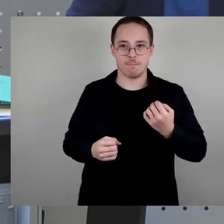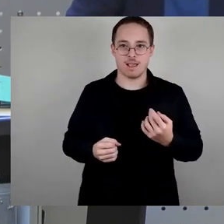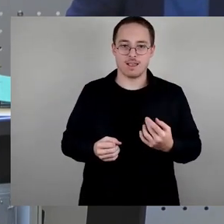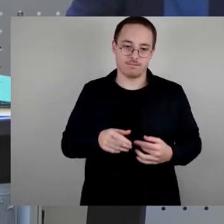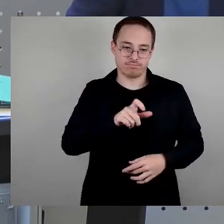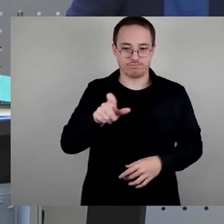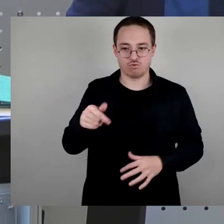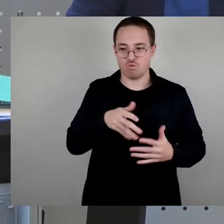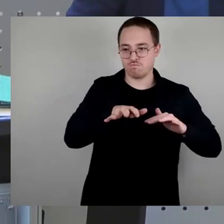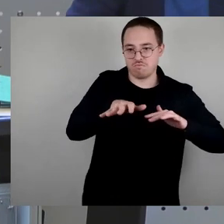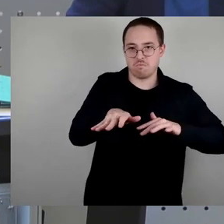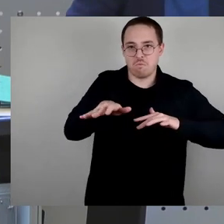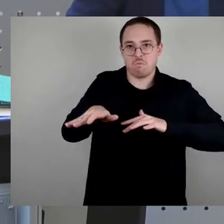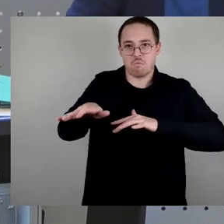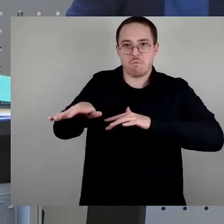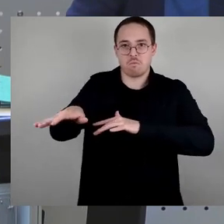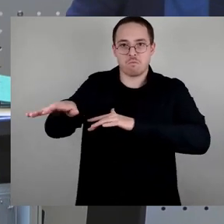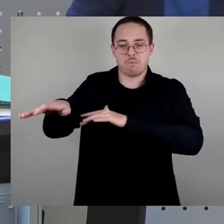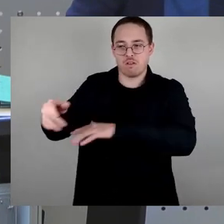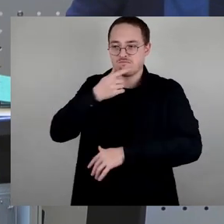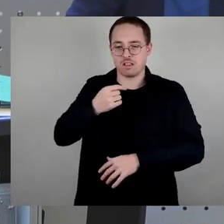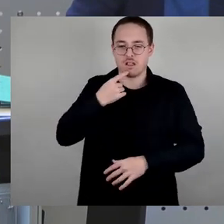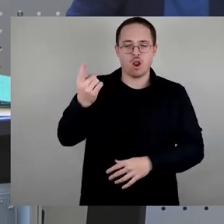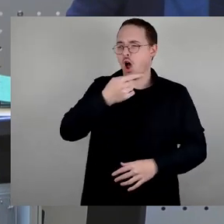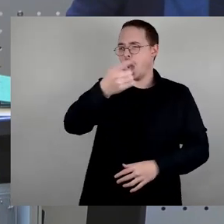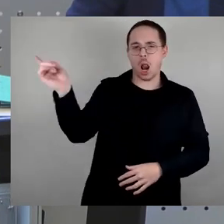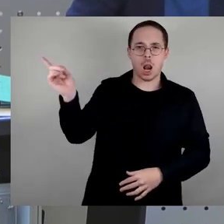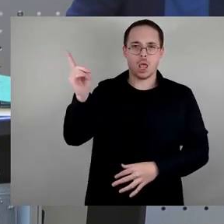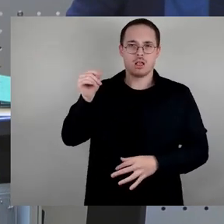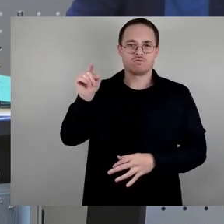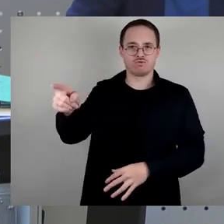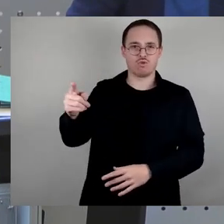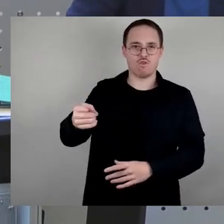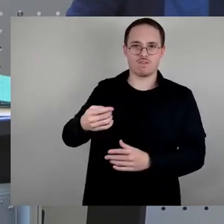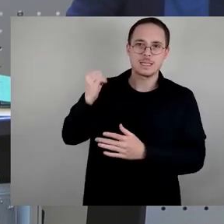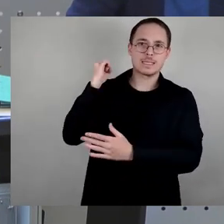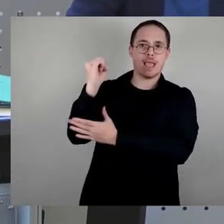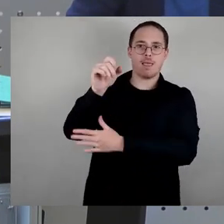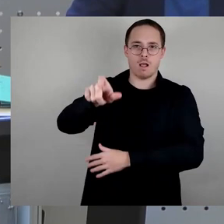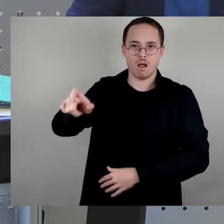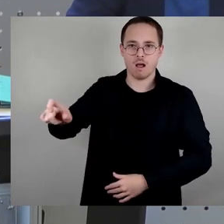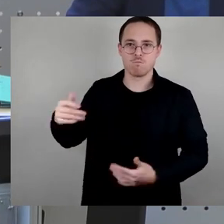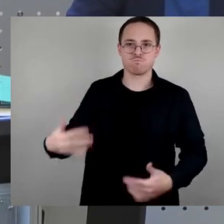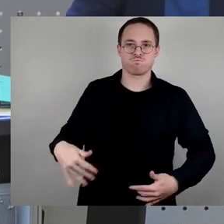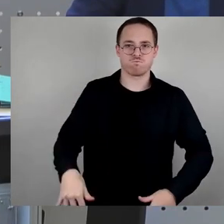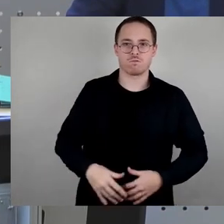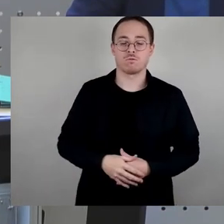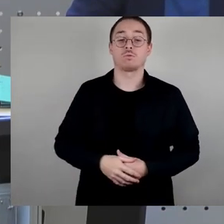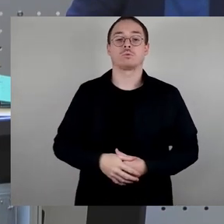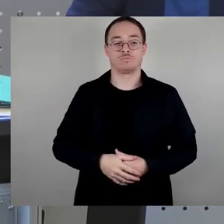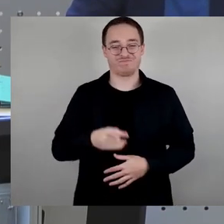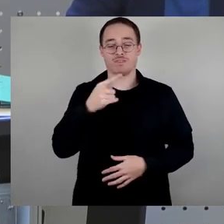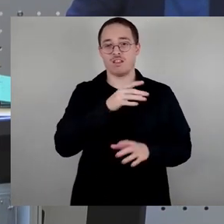verklären wollen, ist das genau die Art von Versammlung, die diese Art der Verhöhnung, die das Versammlungsgesetz damit